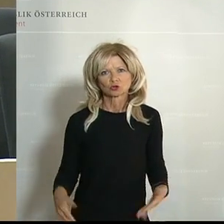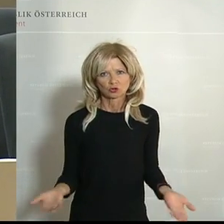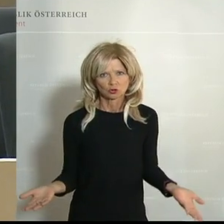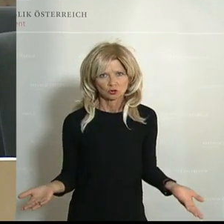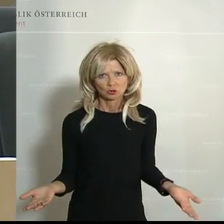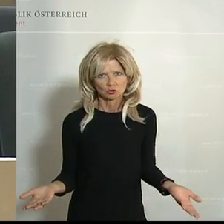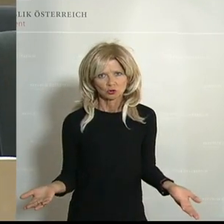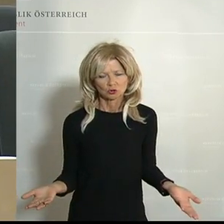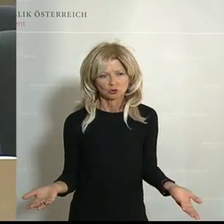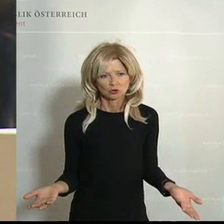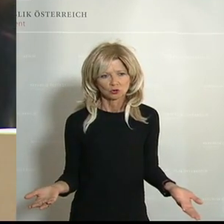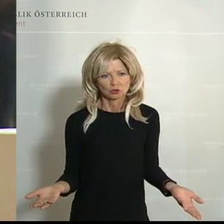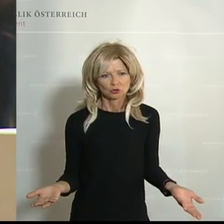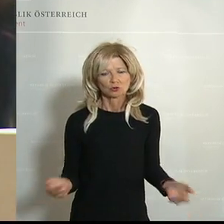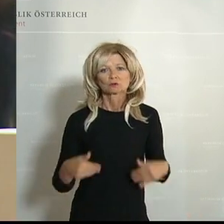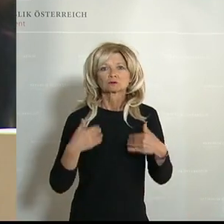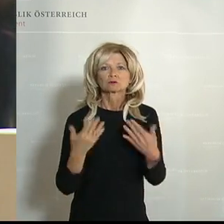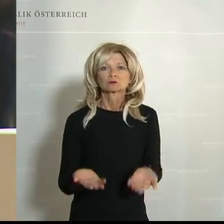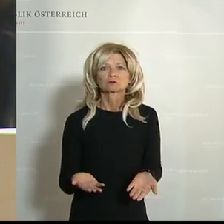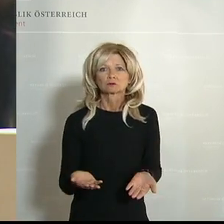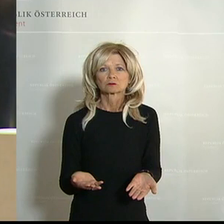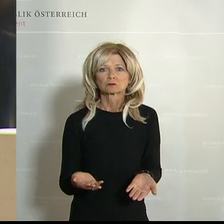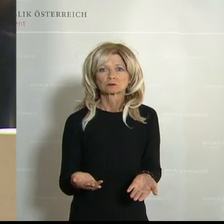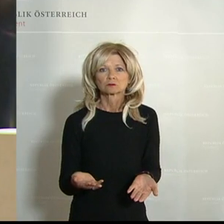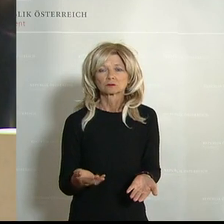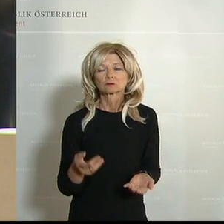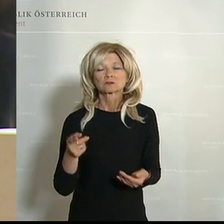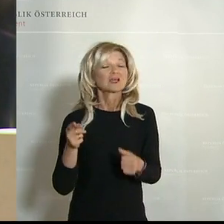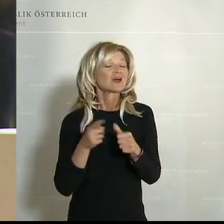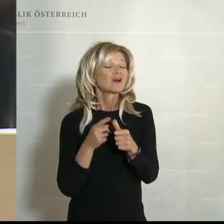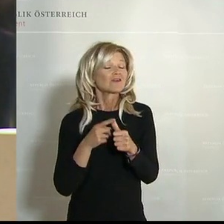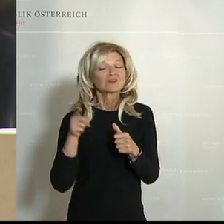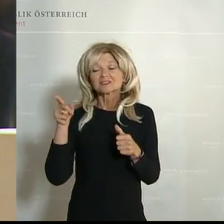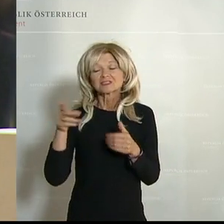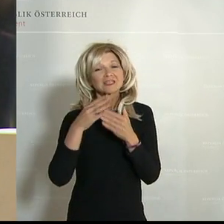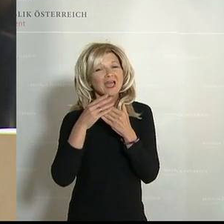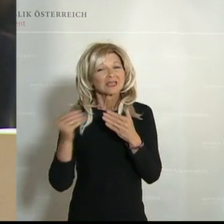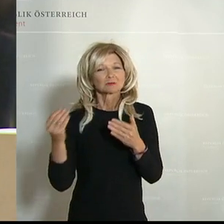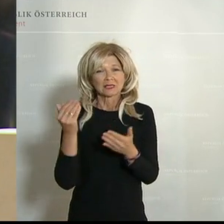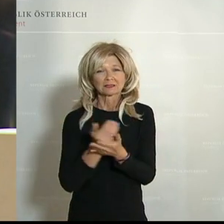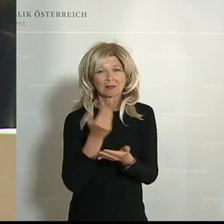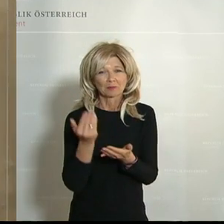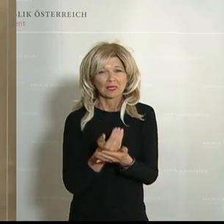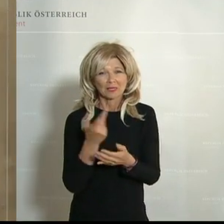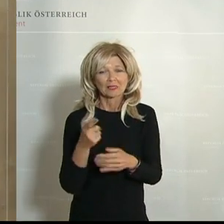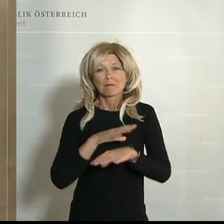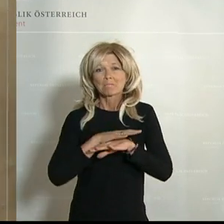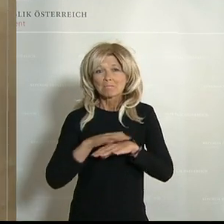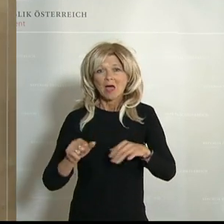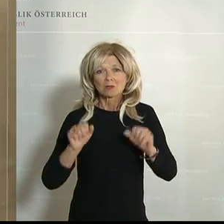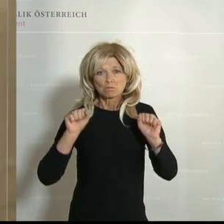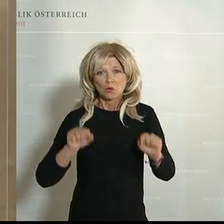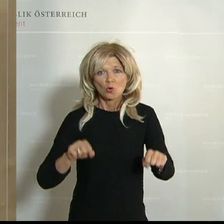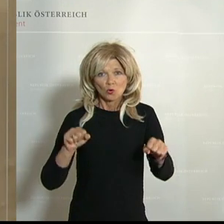Und wenn dieser Expertenbericht eines ermöglicht, dann die